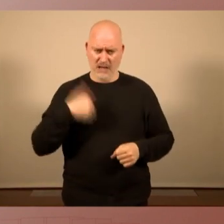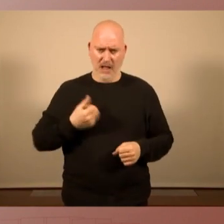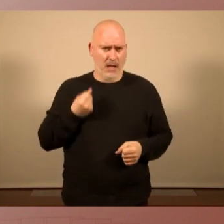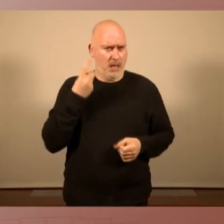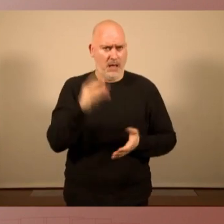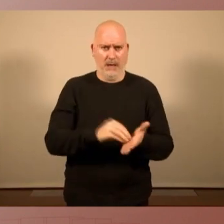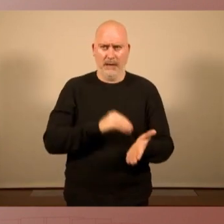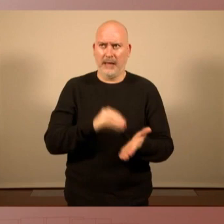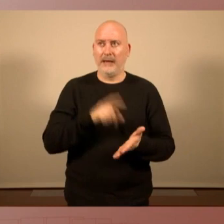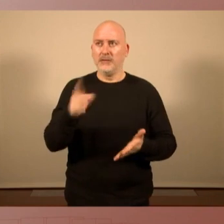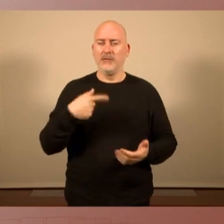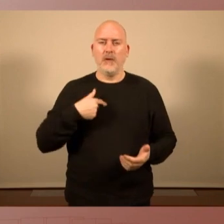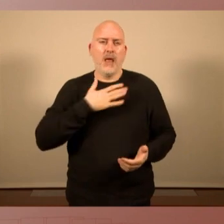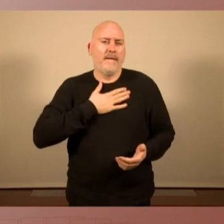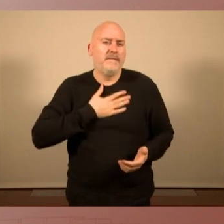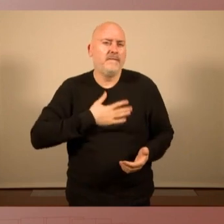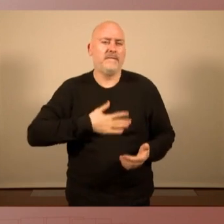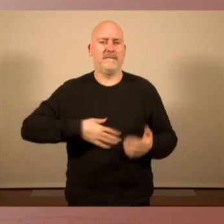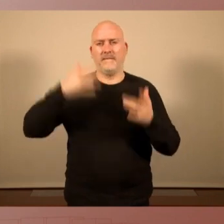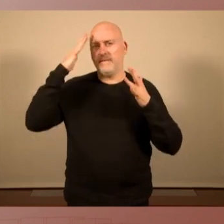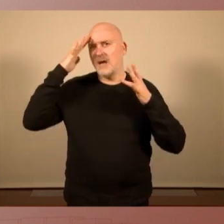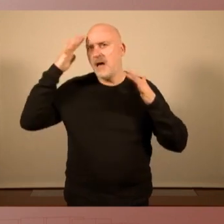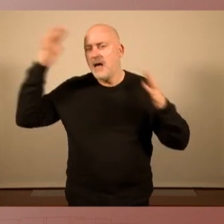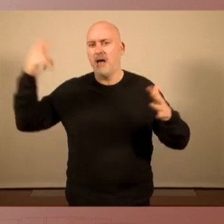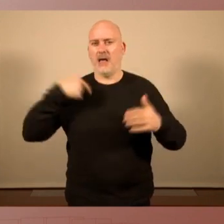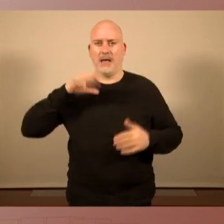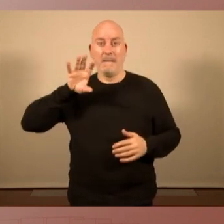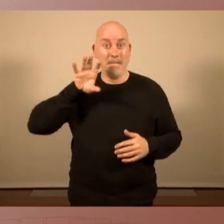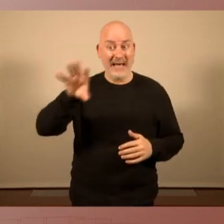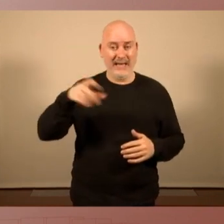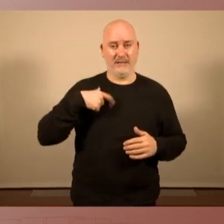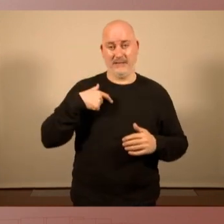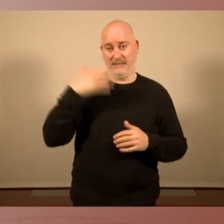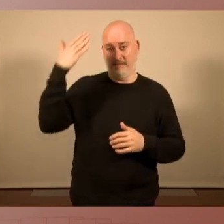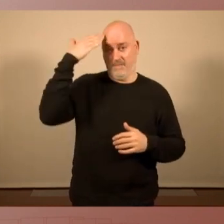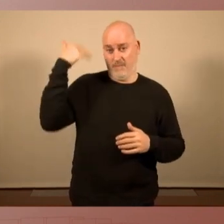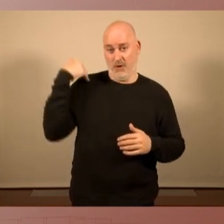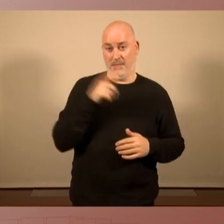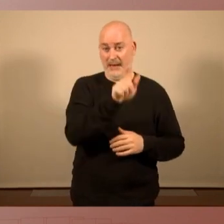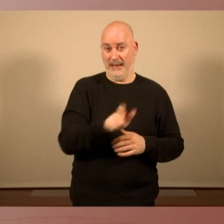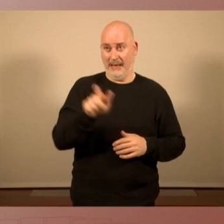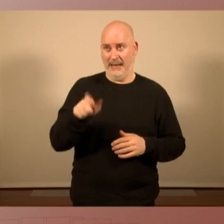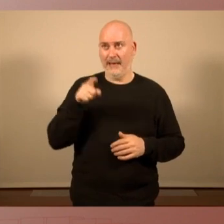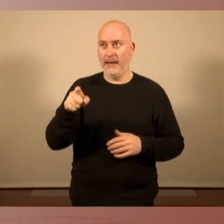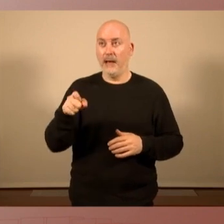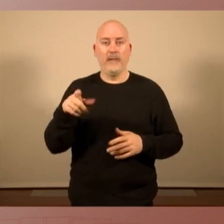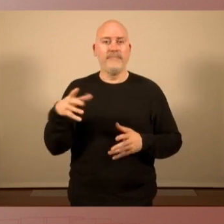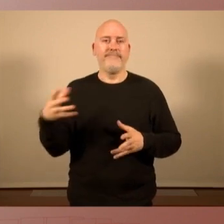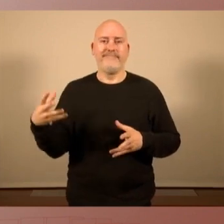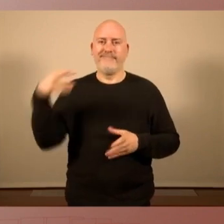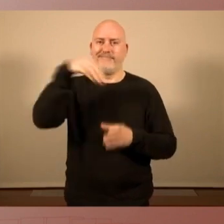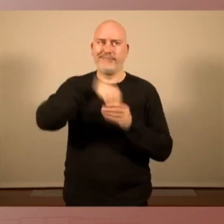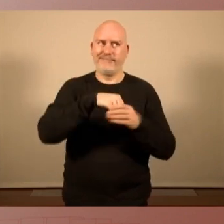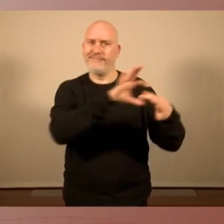anells, les aspiracions socials del nostre país, del nostre poble, no hi caben, no tenen cabuda amb aquest